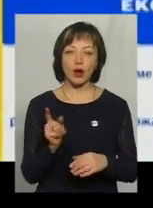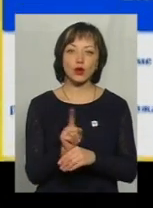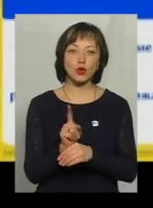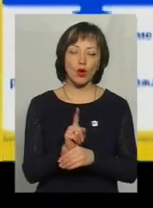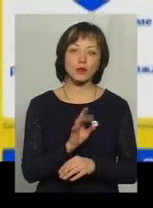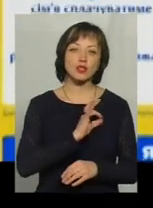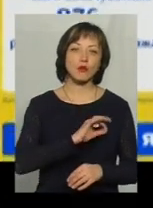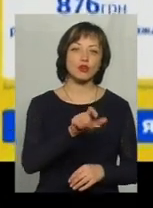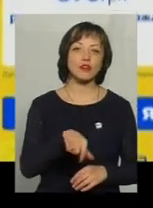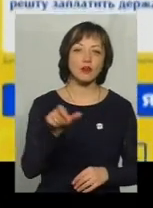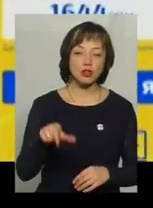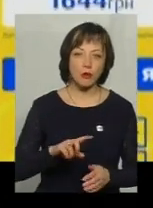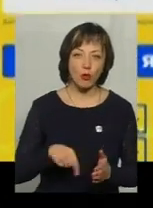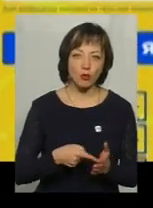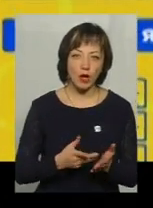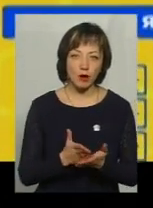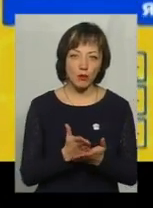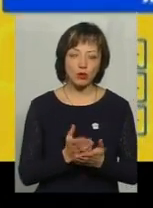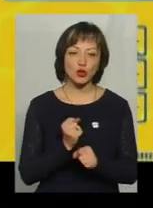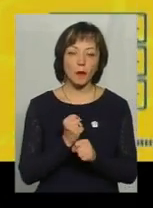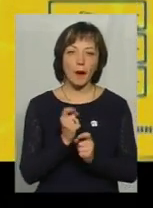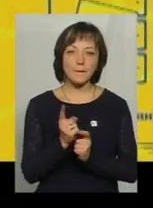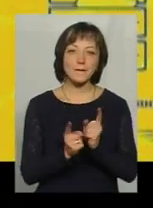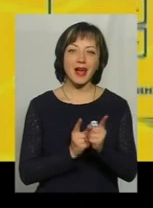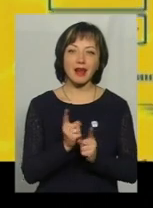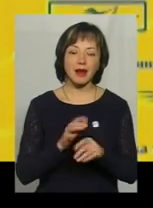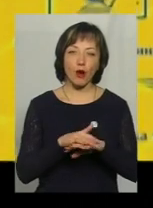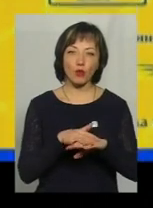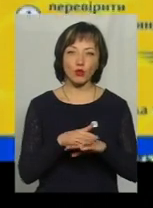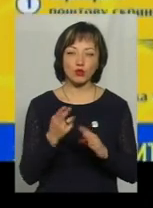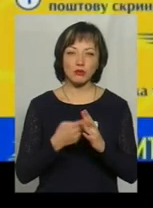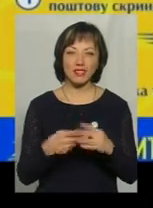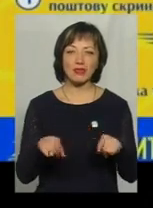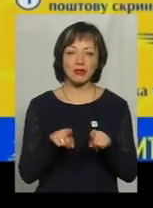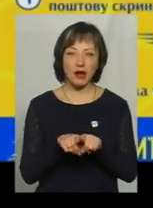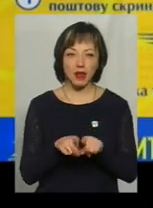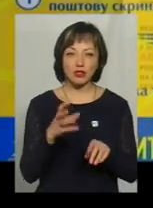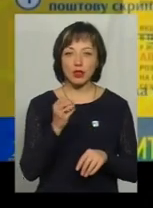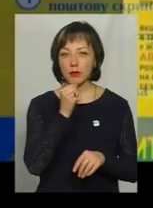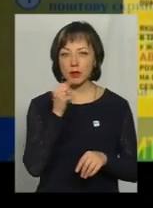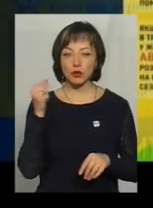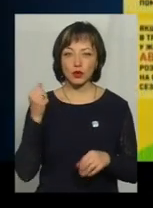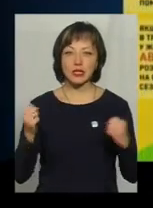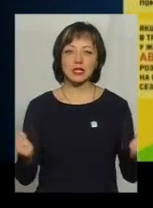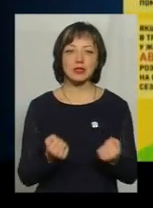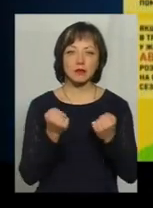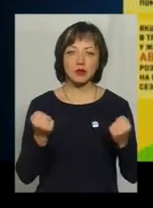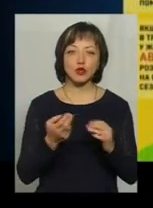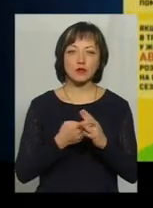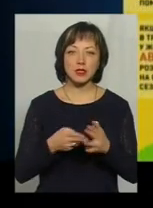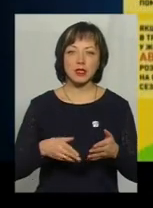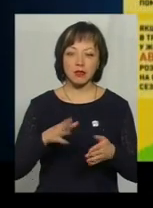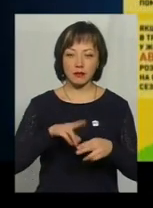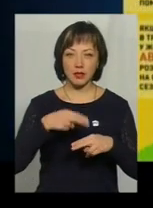споживачам комунальних послуг зроблено перерахунок субсидій. Так, якщо ще минулої зими субсидія покривала